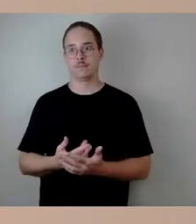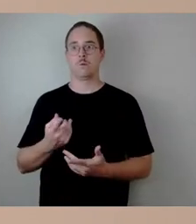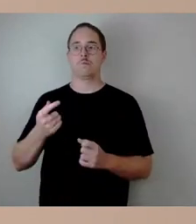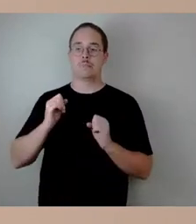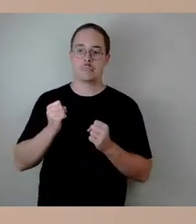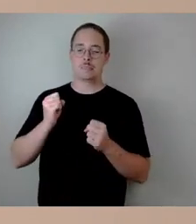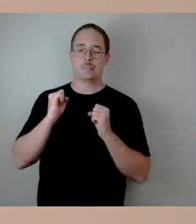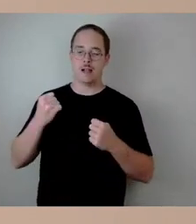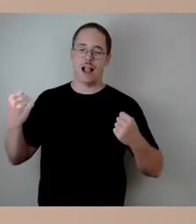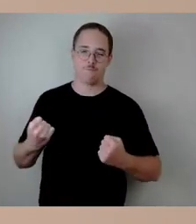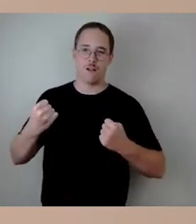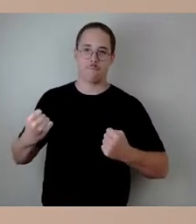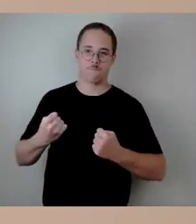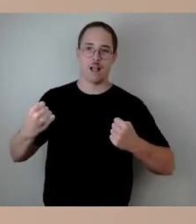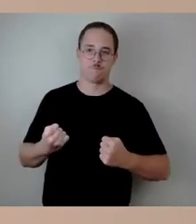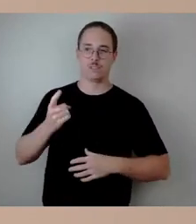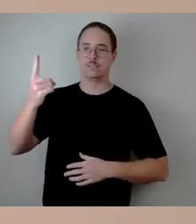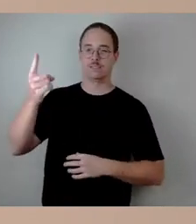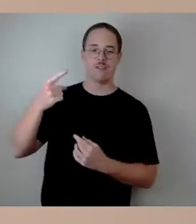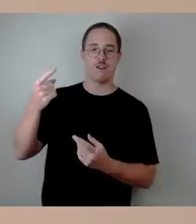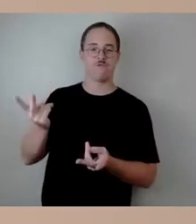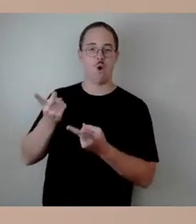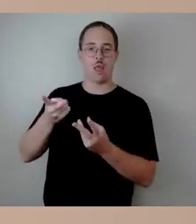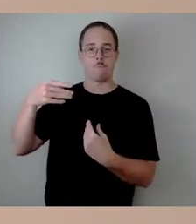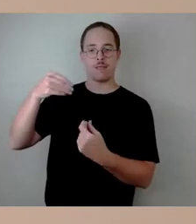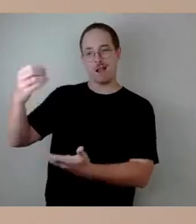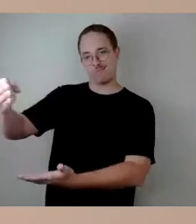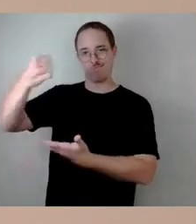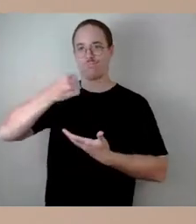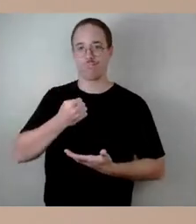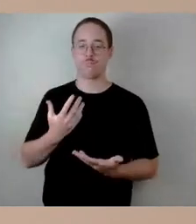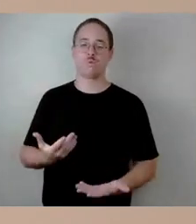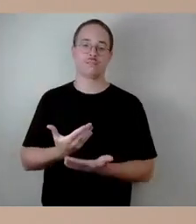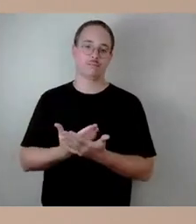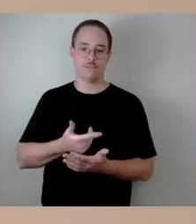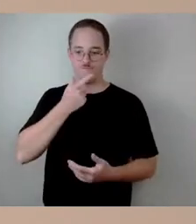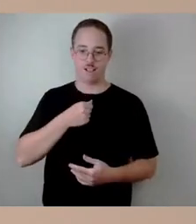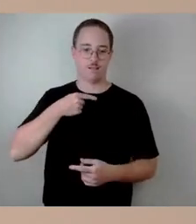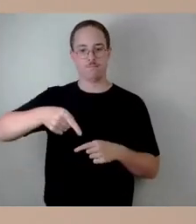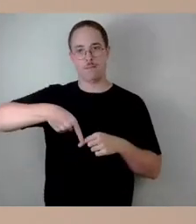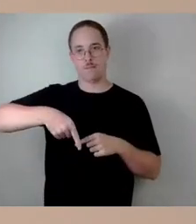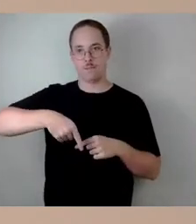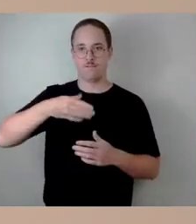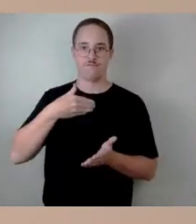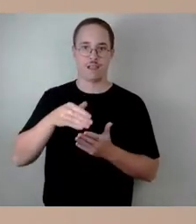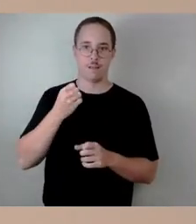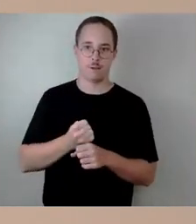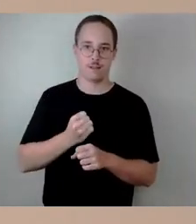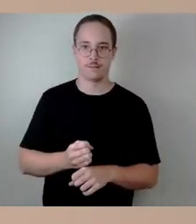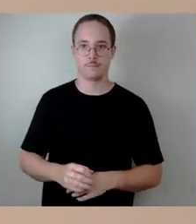Jahr weitermachen können. Denn das ist nicht vergleichbar mit den Spannbetonbrücken, ich denke, das ist offenkundig, aber der Zustand des Bauwerks,